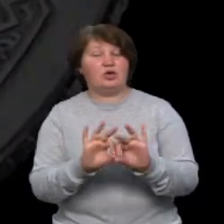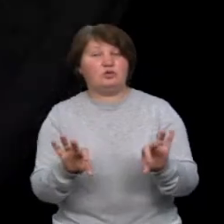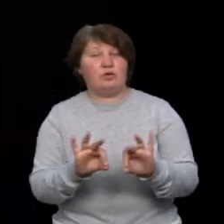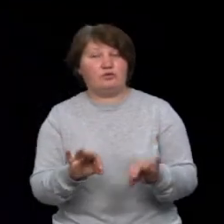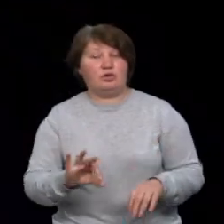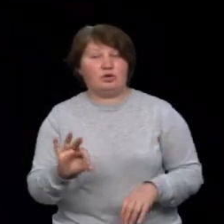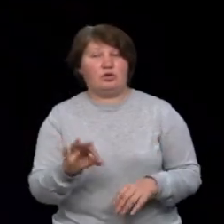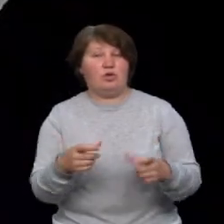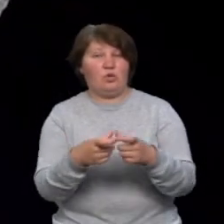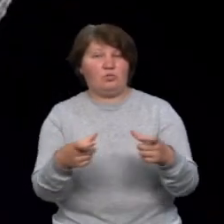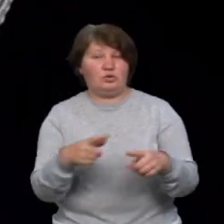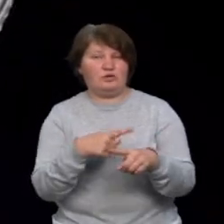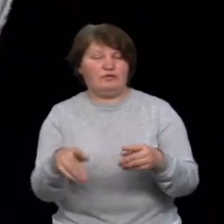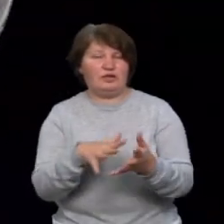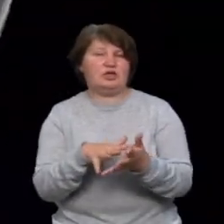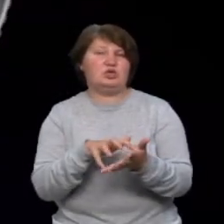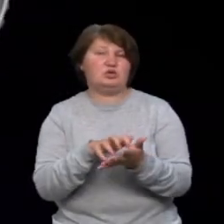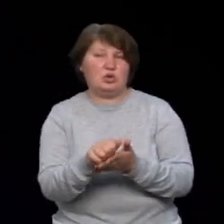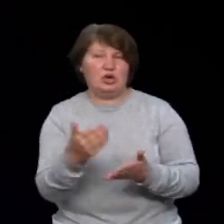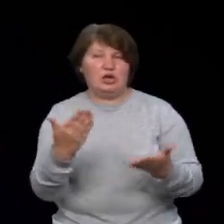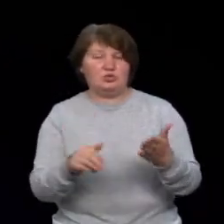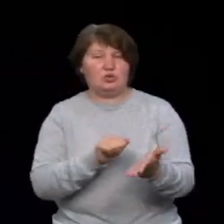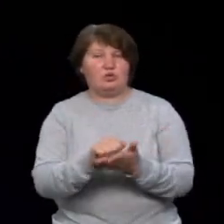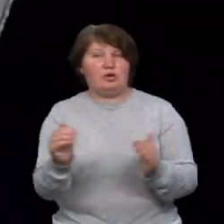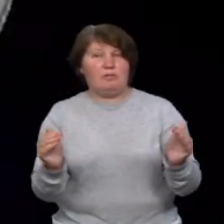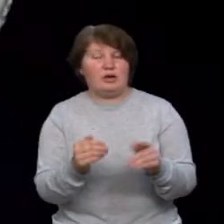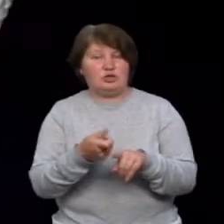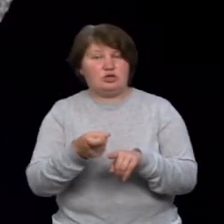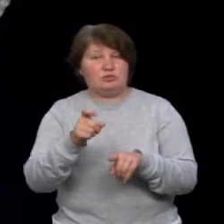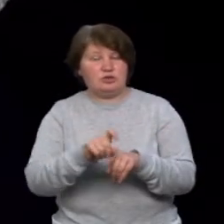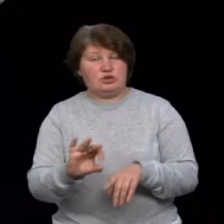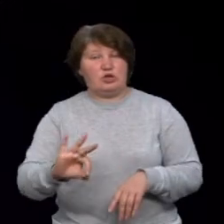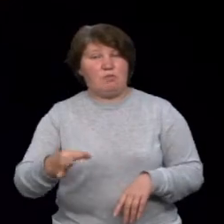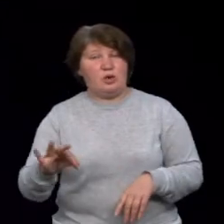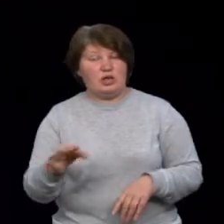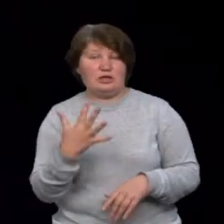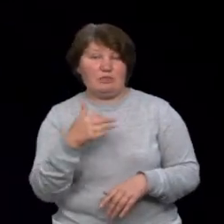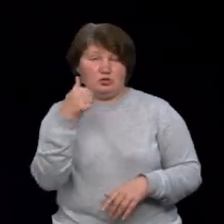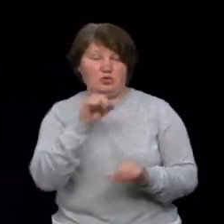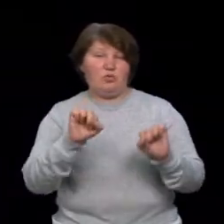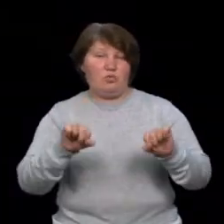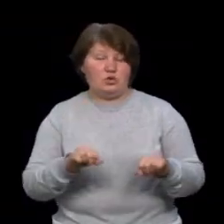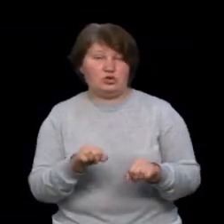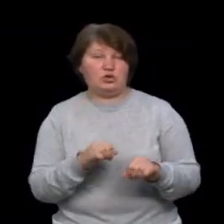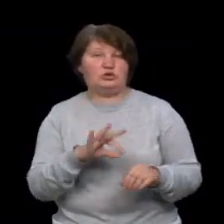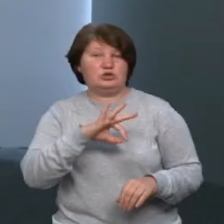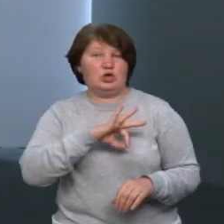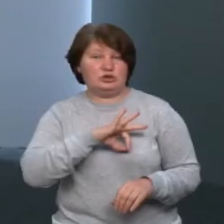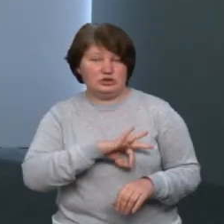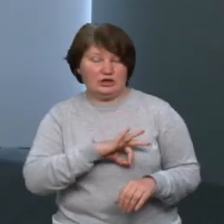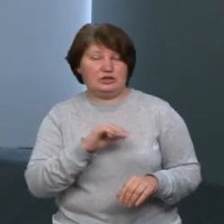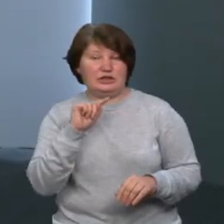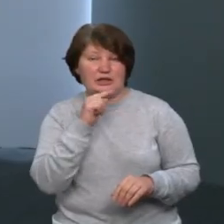швидко зношуються, тож, якщо їх друкувати менше і збільшити кількість номіналів монет, за 5 років можна заощадити мільярд гривень.